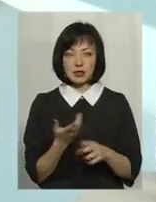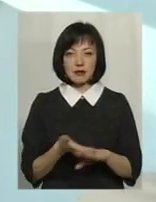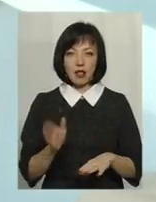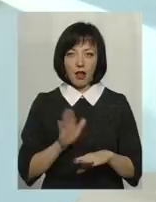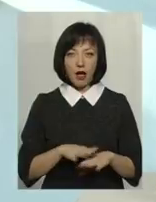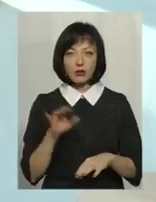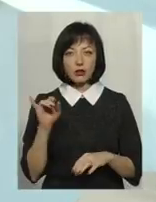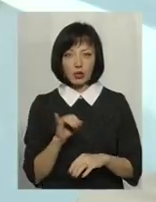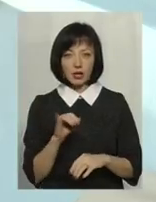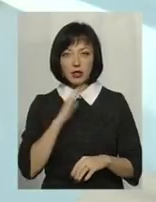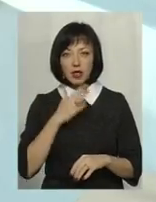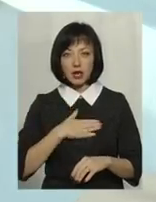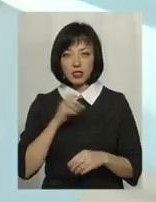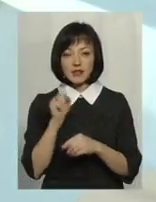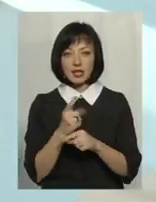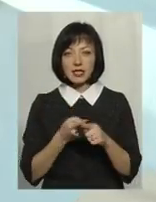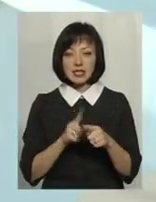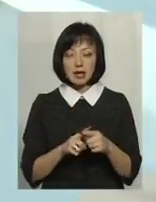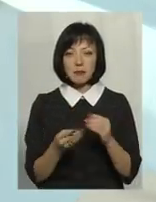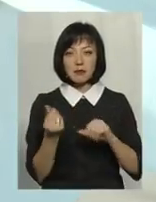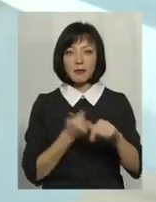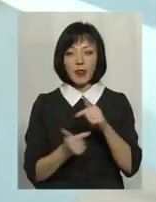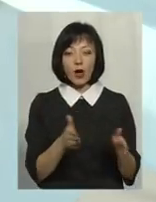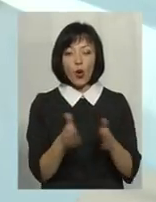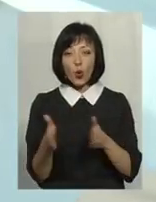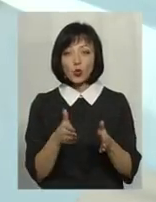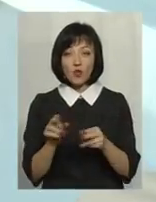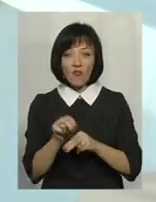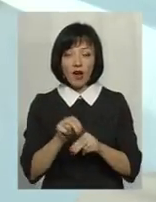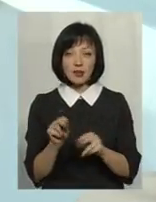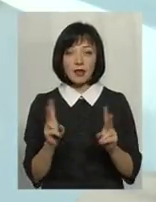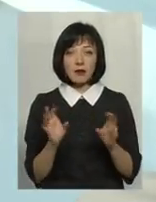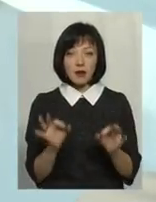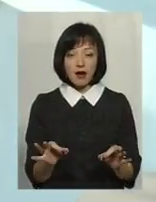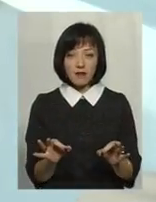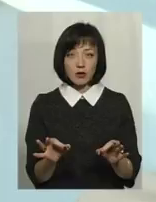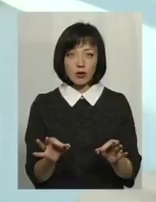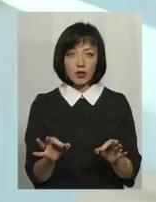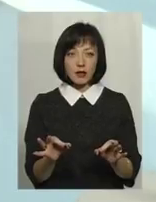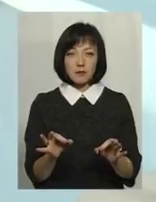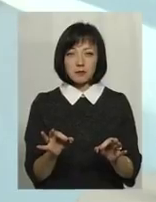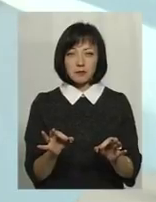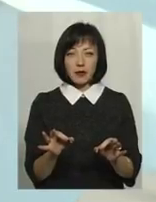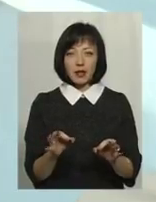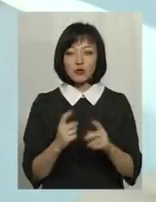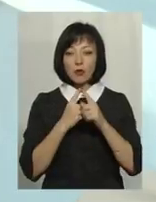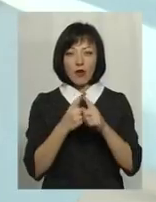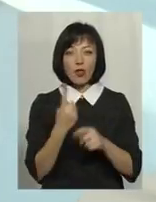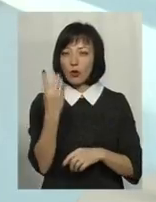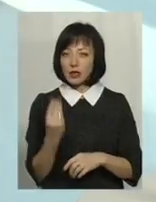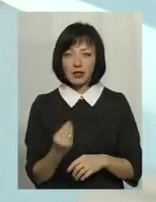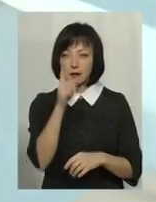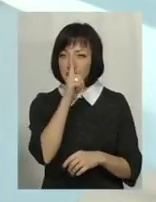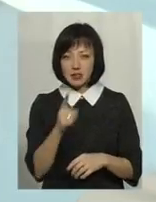складно. І наша буде задача цих підприємців, власне, готувати, правильно супроводжувати. Це робота не одного дня, не